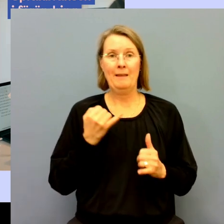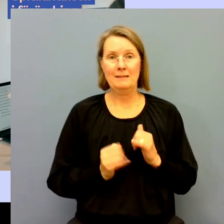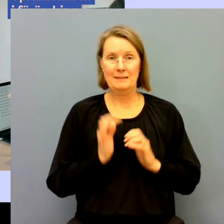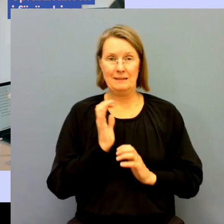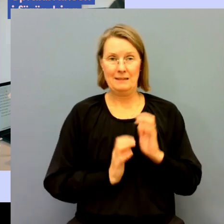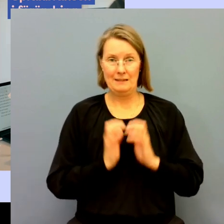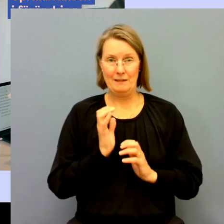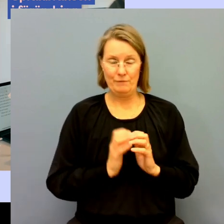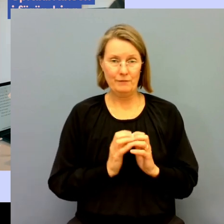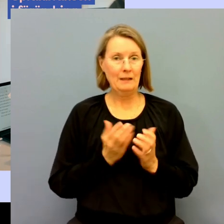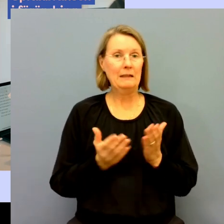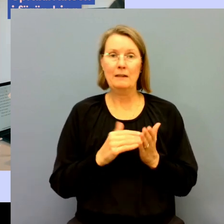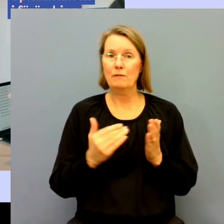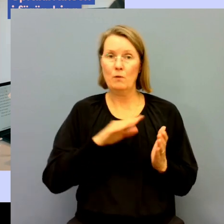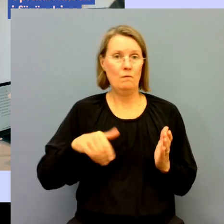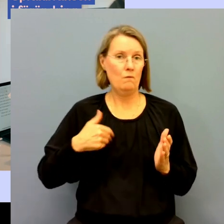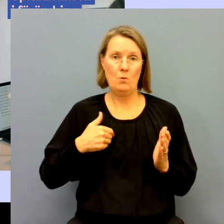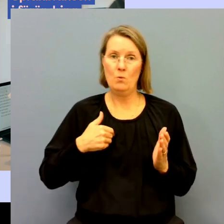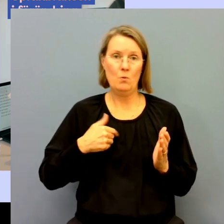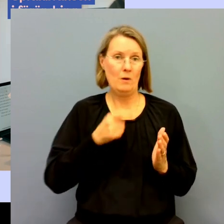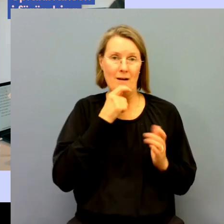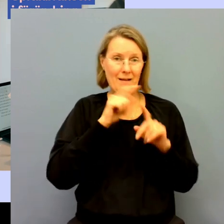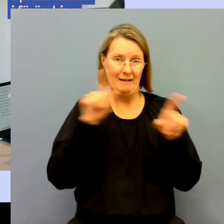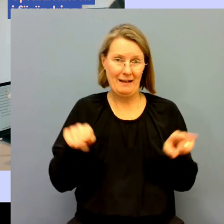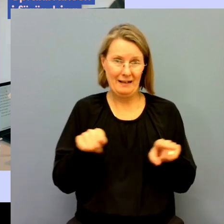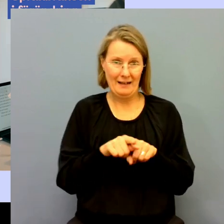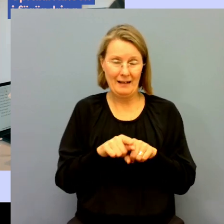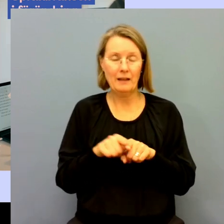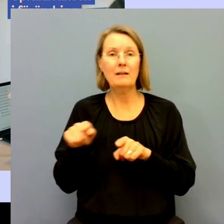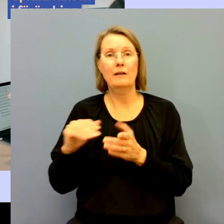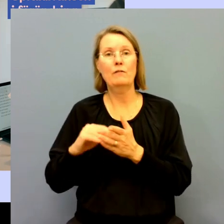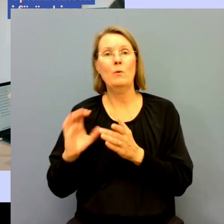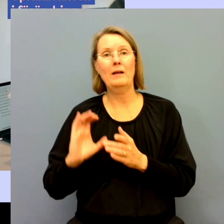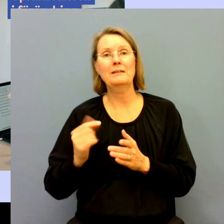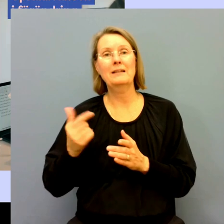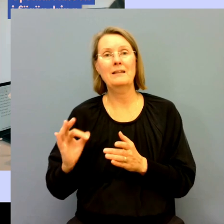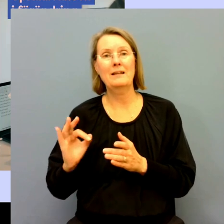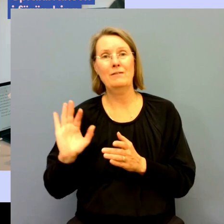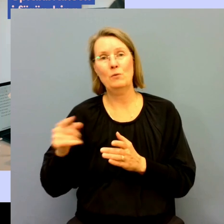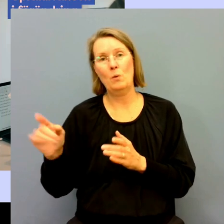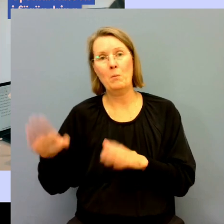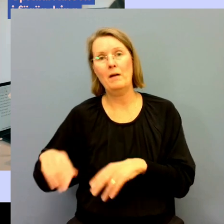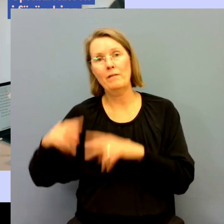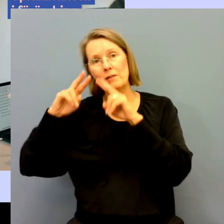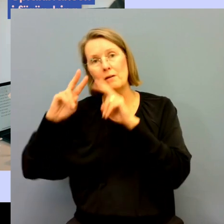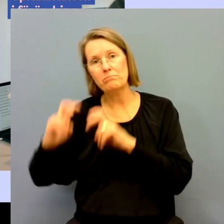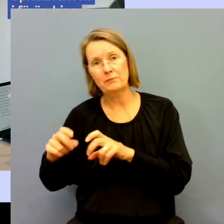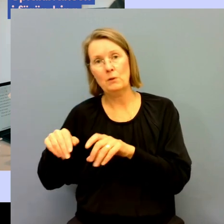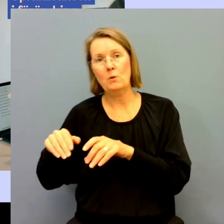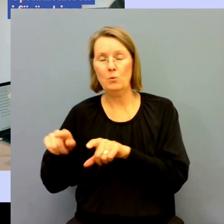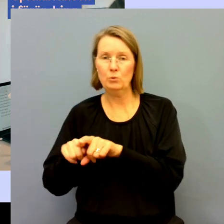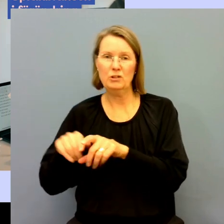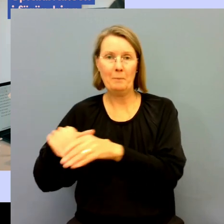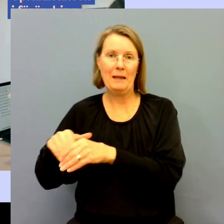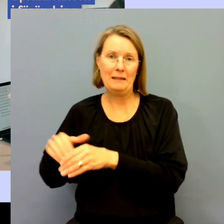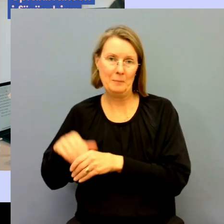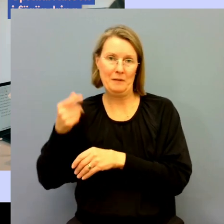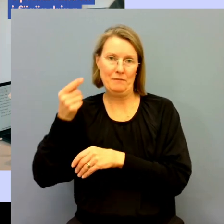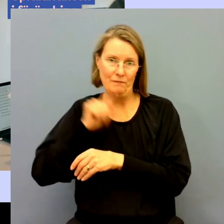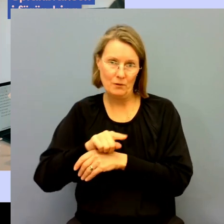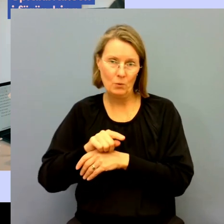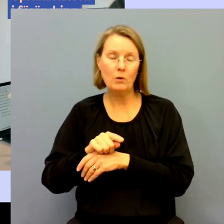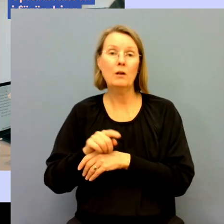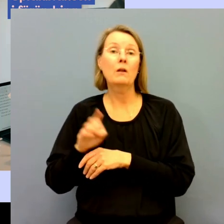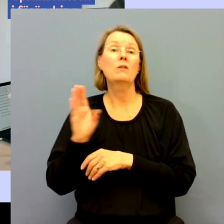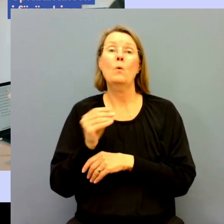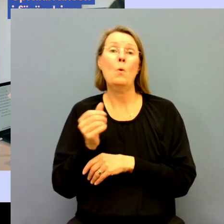Den sista siffran som ni ser här kommer inte från våran enkät utan den kommer från en undersökning som STTF gjorde bland sina medlemmar förra året.